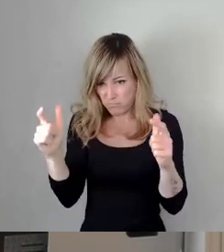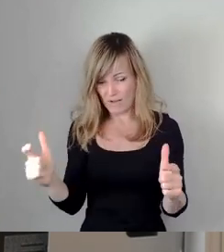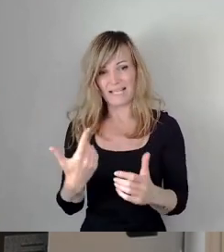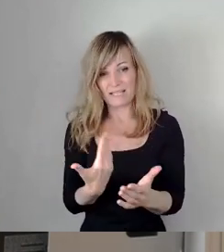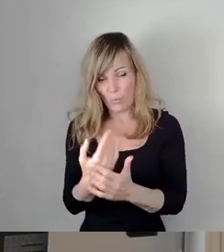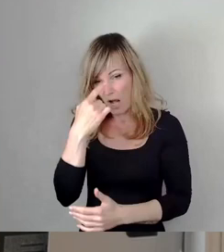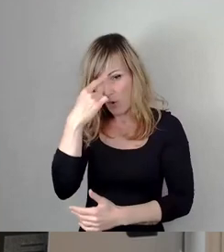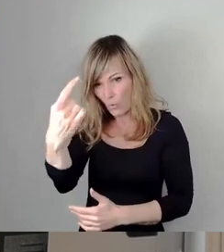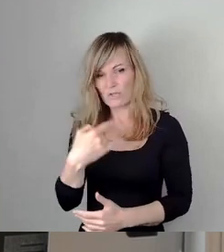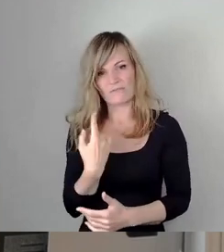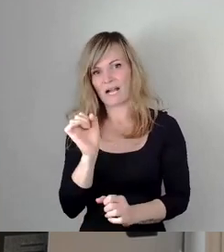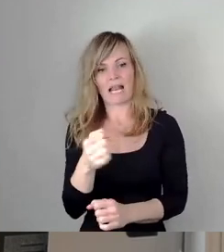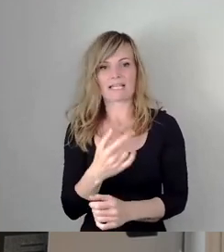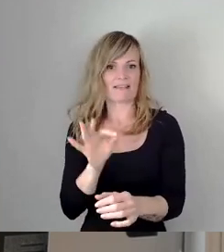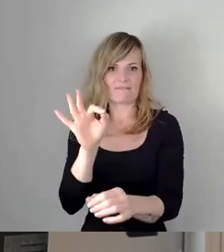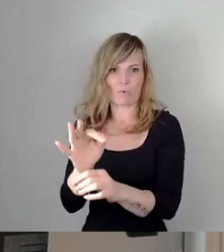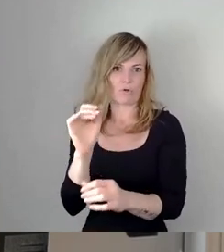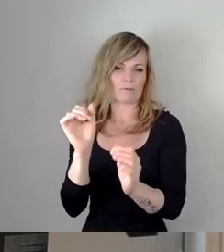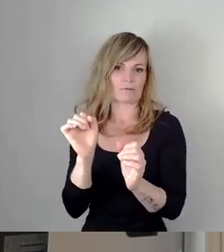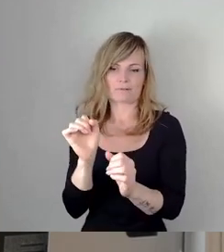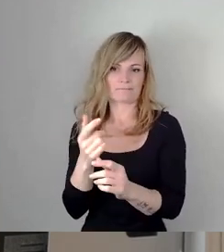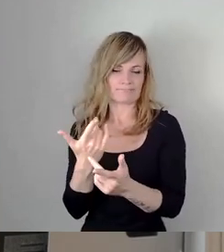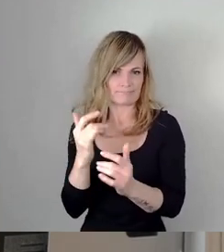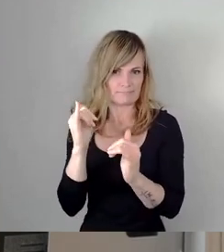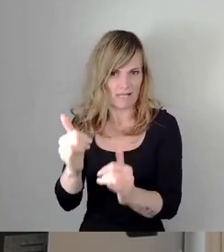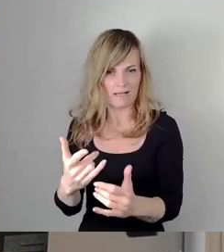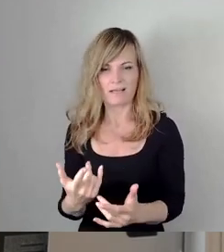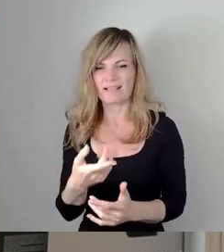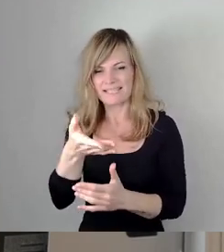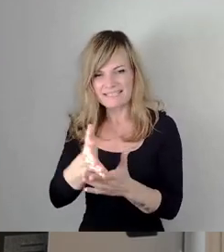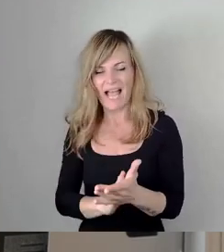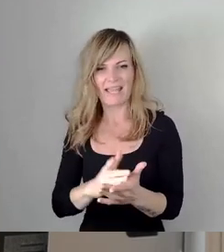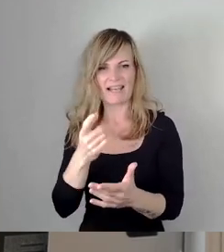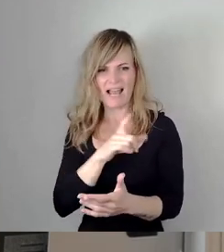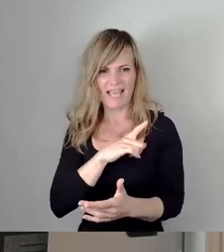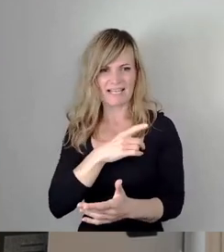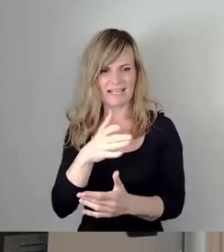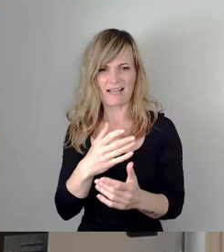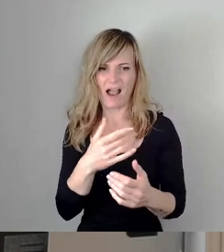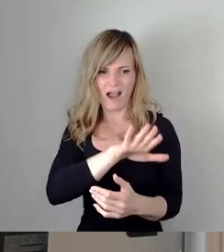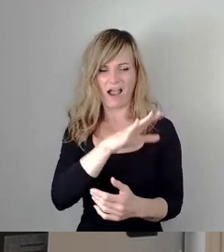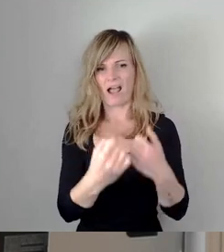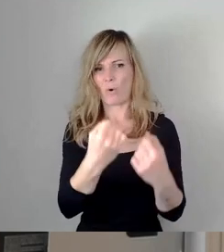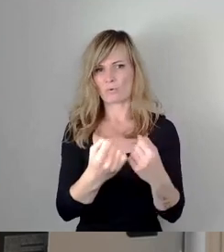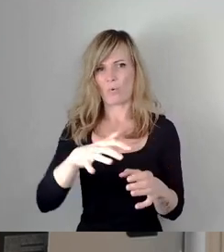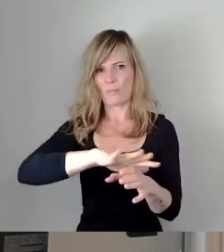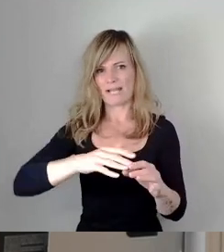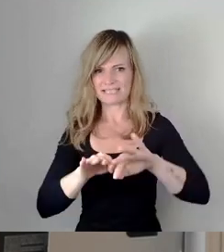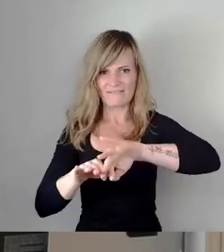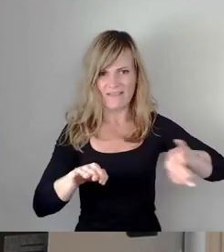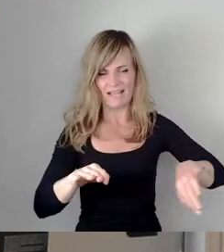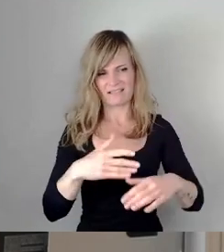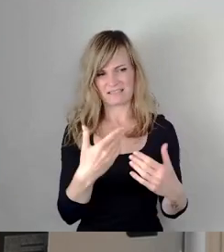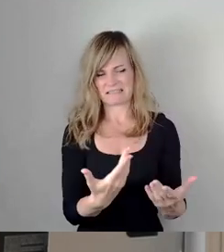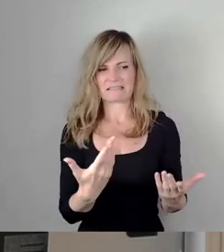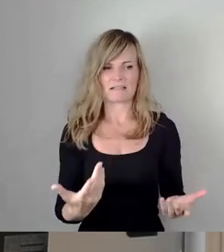Denn an sich wäre logisch, ein Teil des Platzes zumindest bei den Autos wegzunehmen. Was für uns auch ein großes Problem ist, alle Bäume,